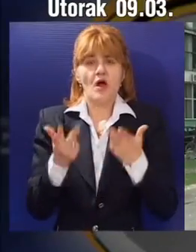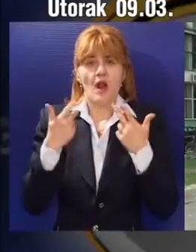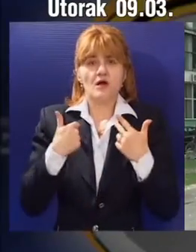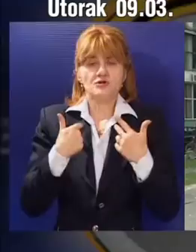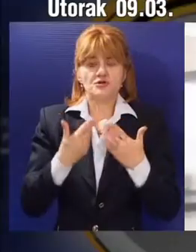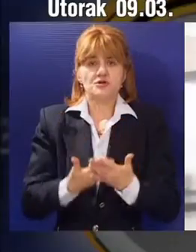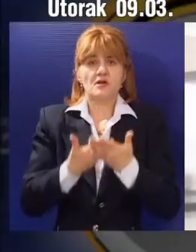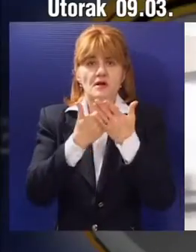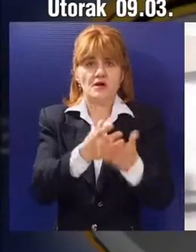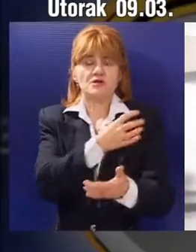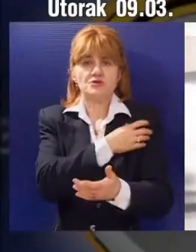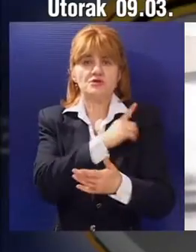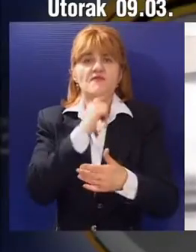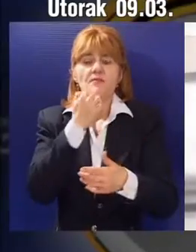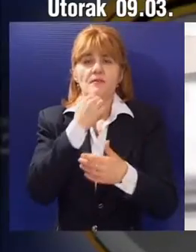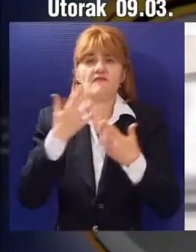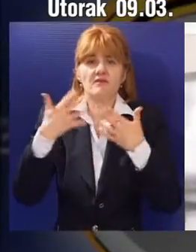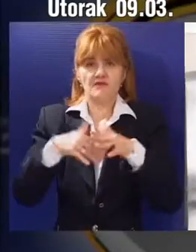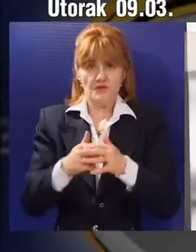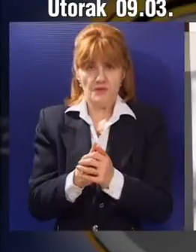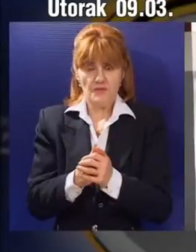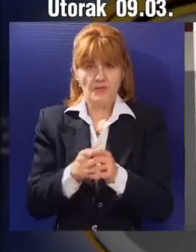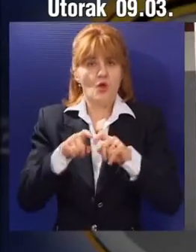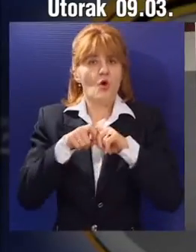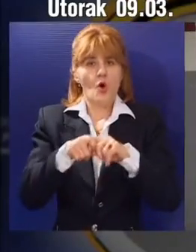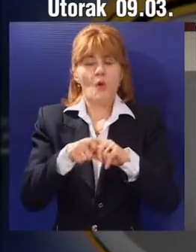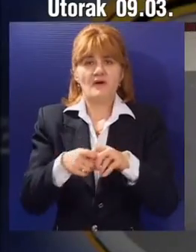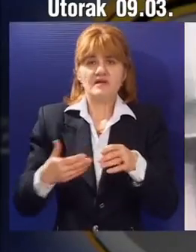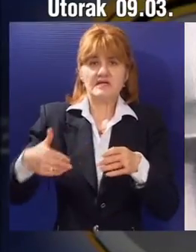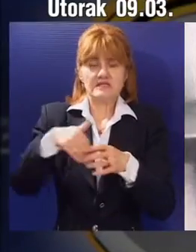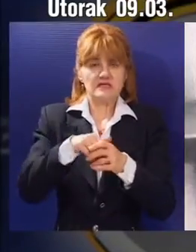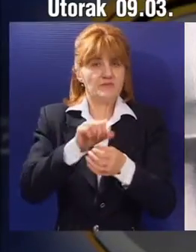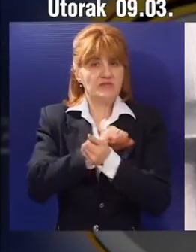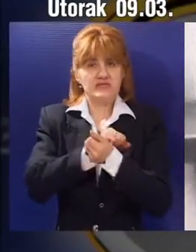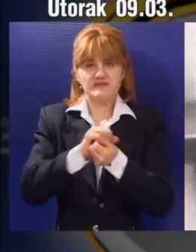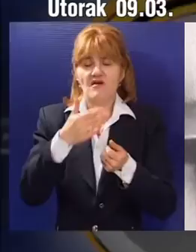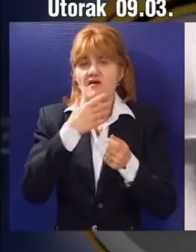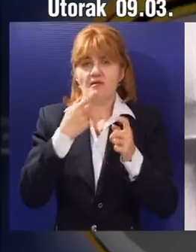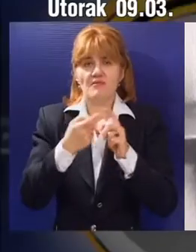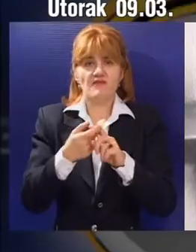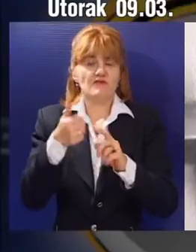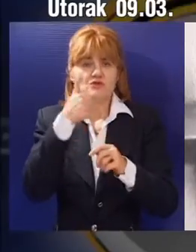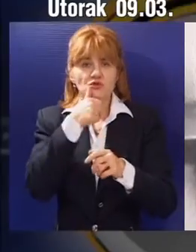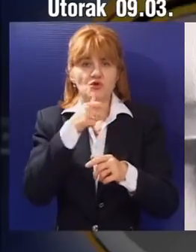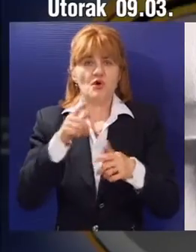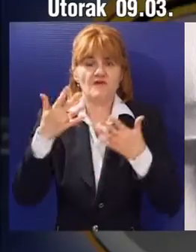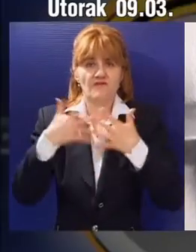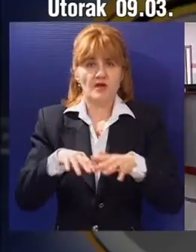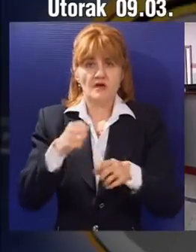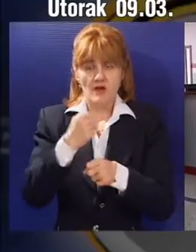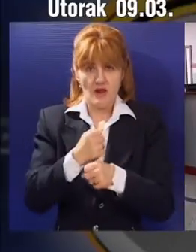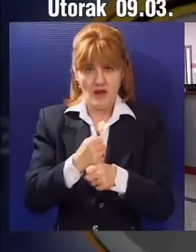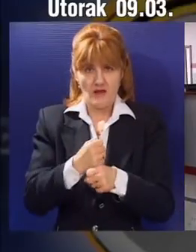da povećamo ponudu ka poslodavcima. Obaveza zapošljavanja odnosi se na sve poslodavce bez obzira na delatnost. Izuzetak